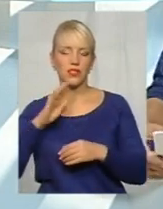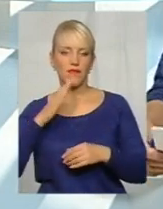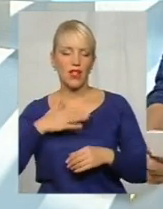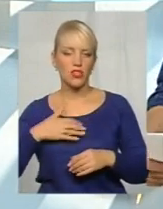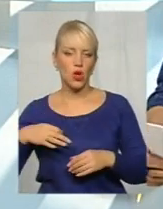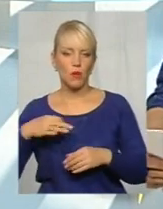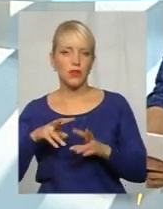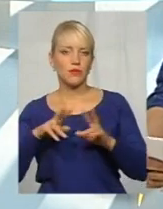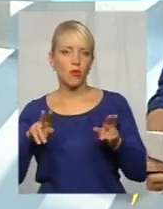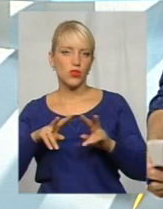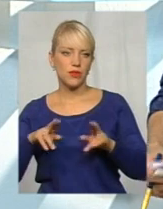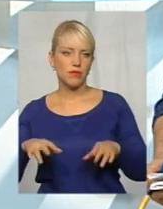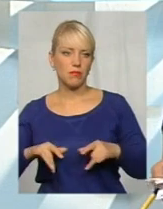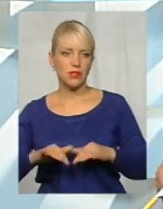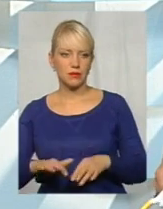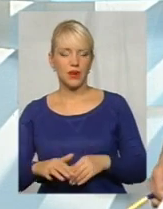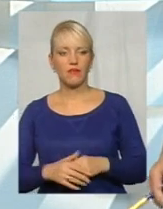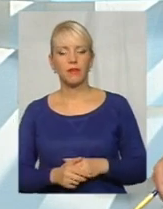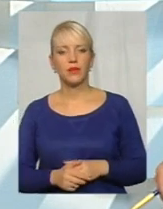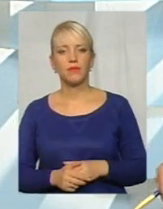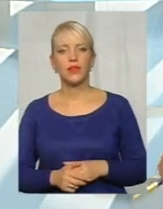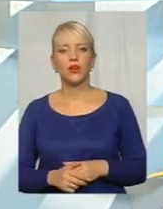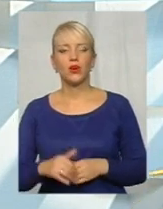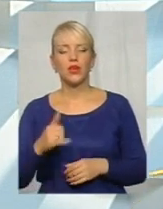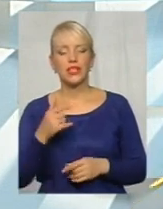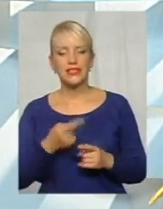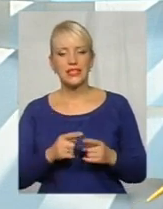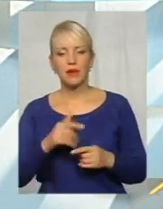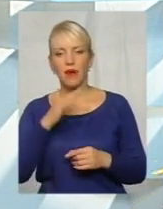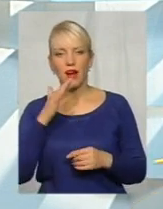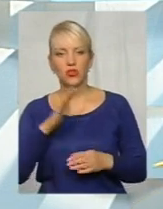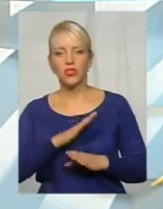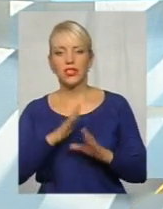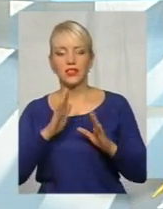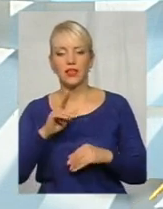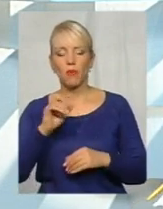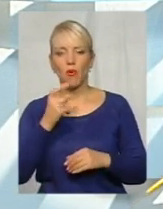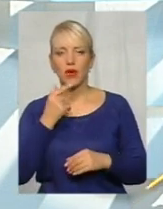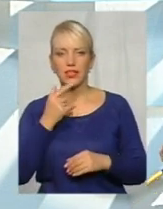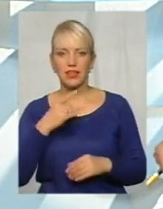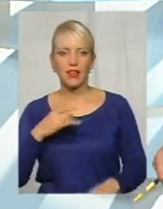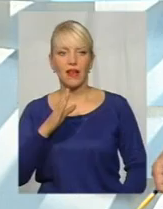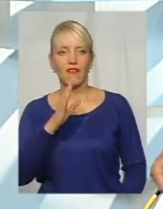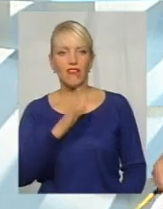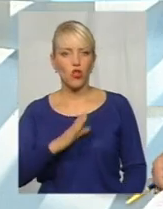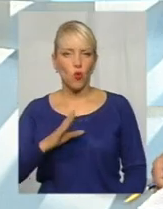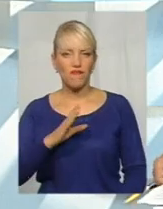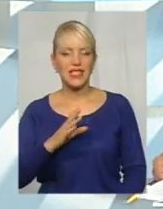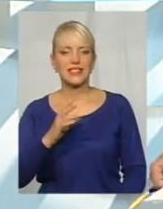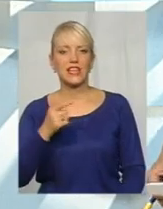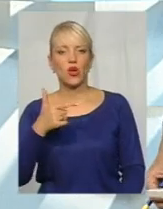справами. Власне, їх чимало і не лише по Красилівському району, а й в Віньковецькому, Гродоцькому,